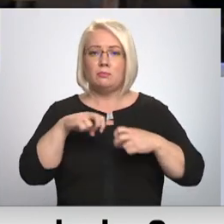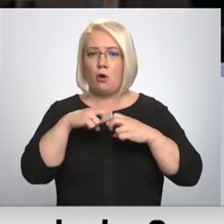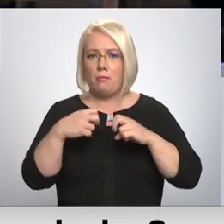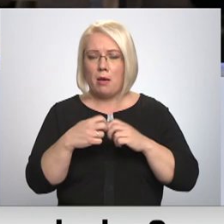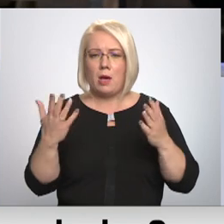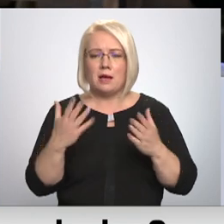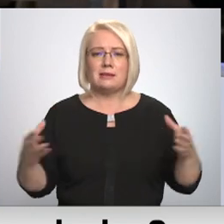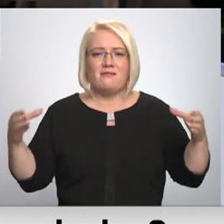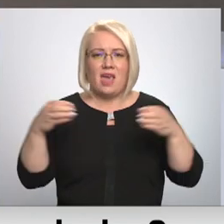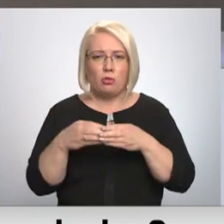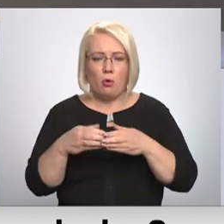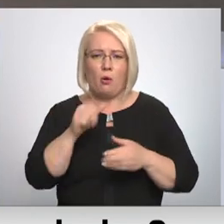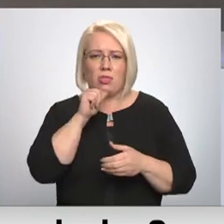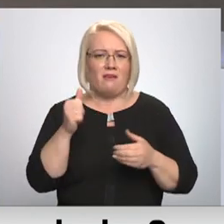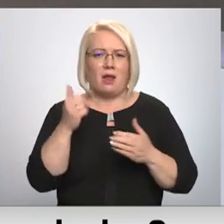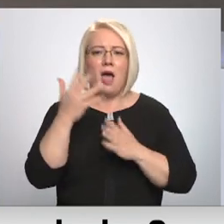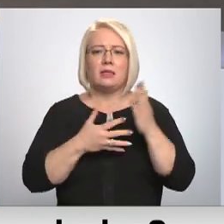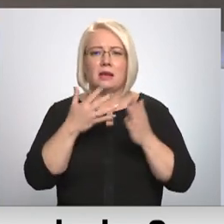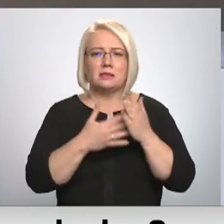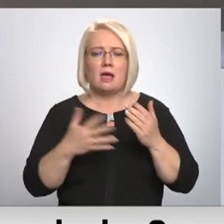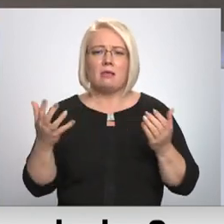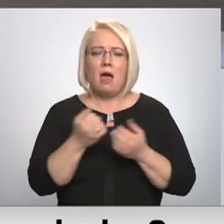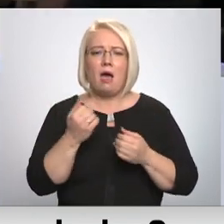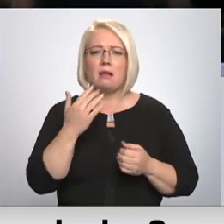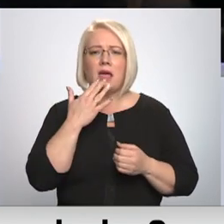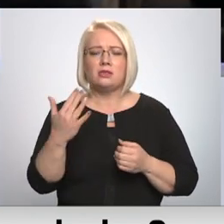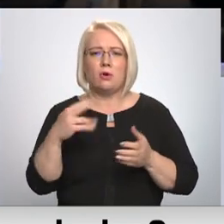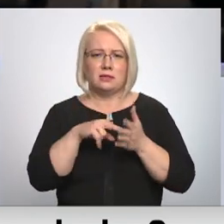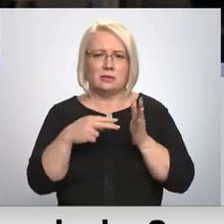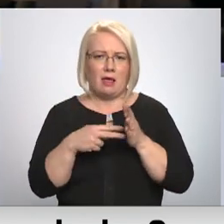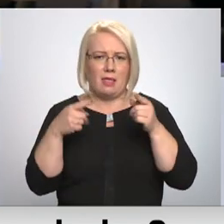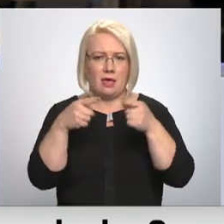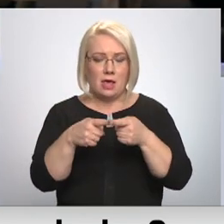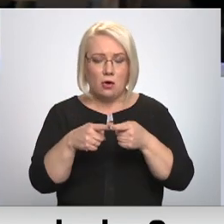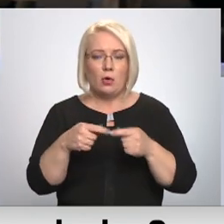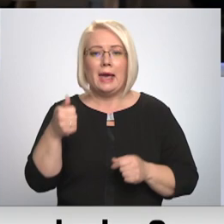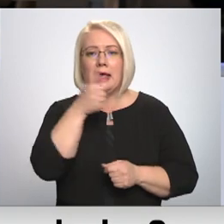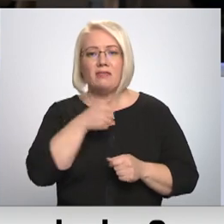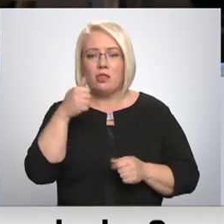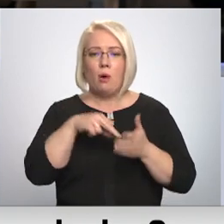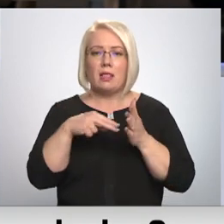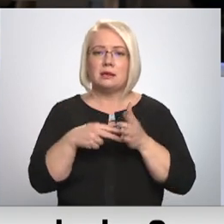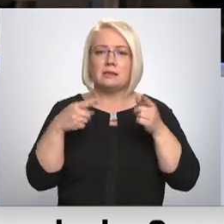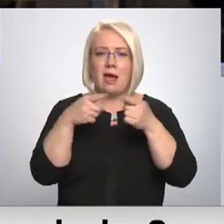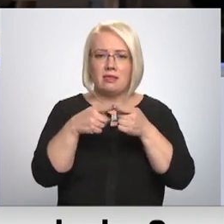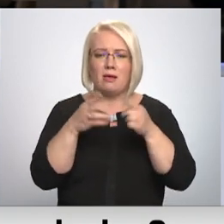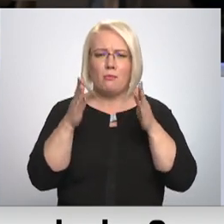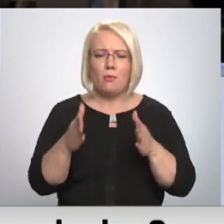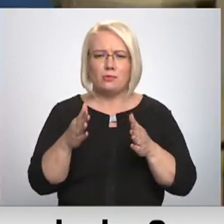vieno un tās vienkārši nevar atrisināt ar nacionālu stratēģiju. Individuālās stratēģijas būs lēmtas neveiksmē.